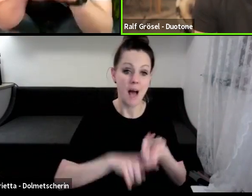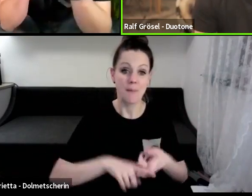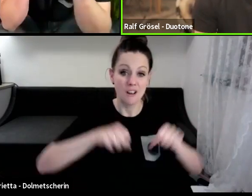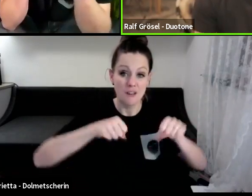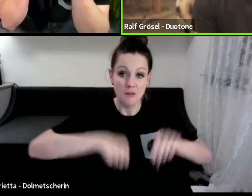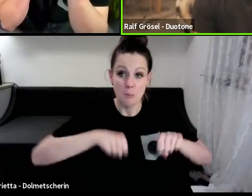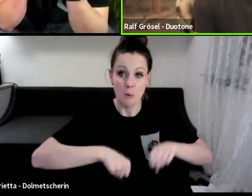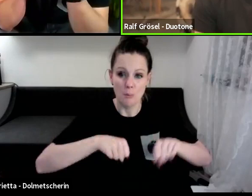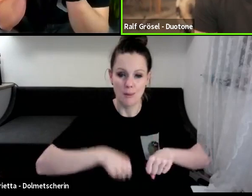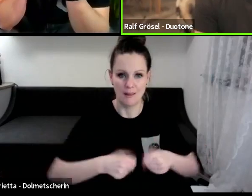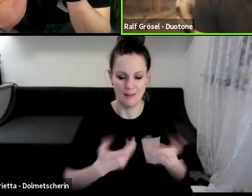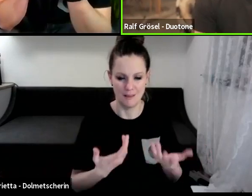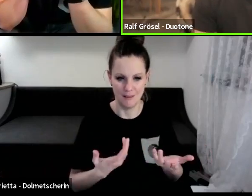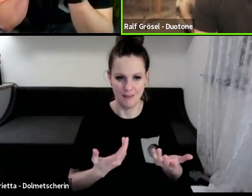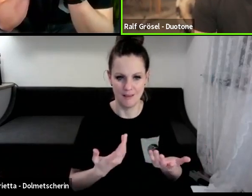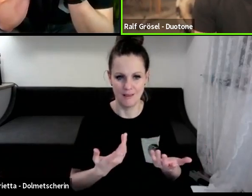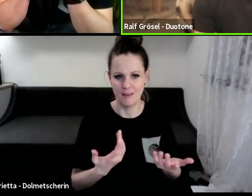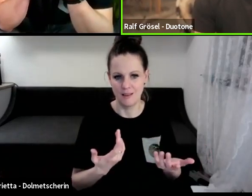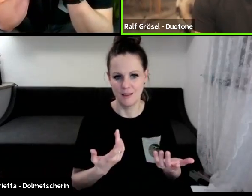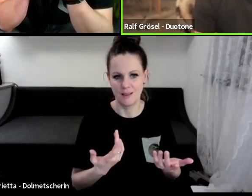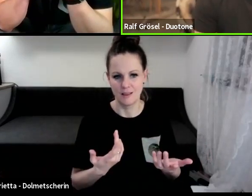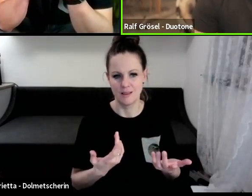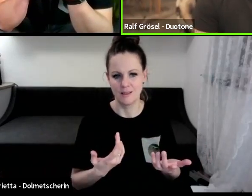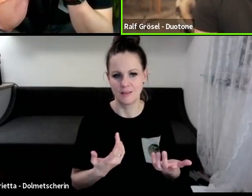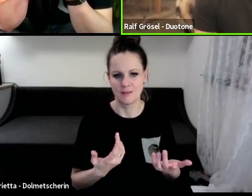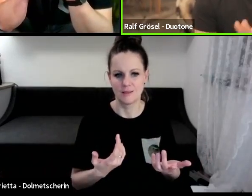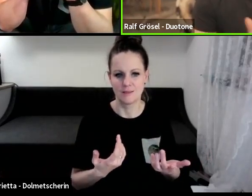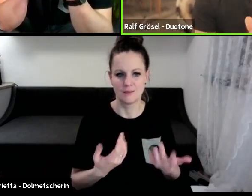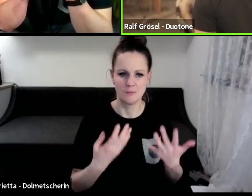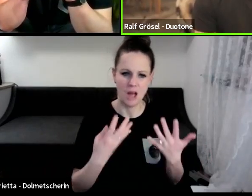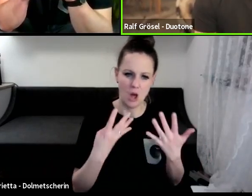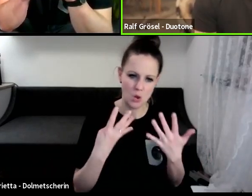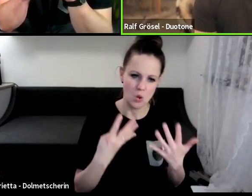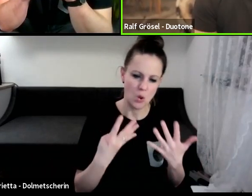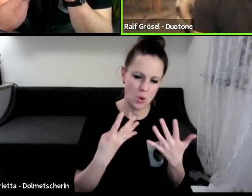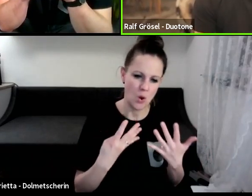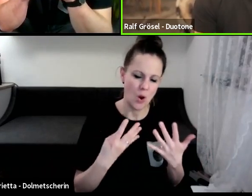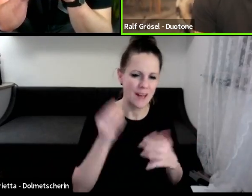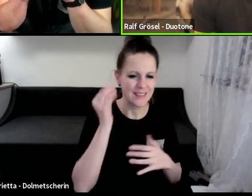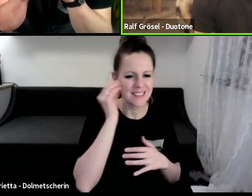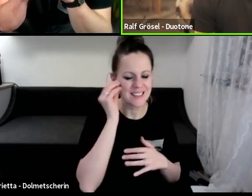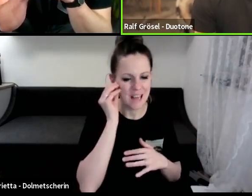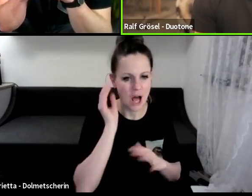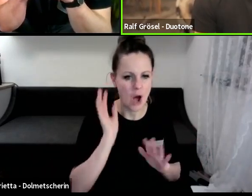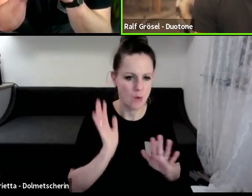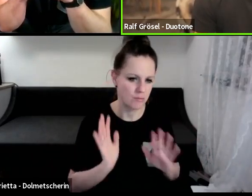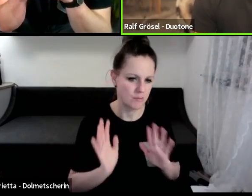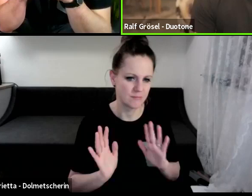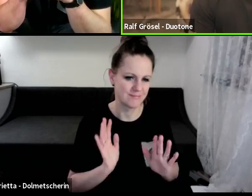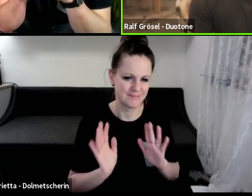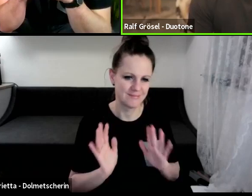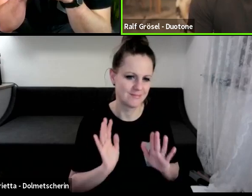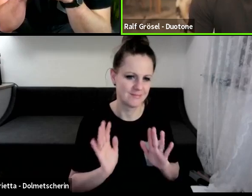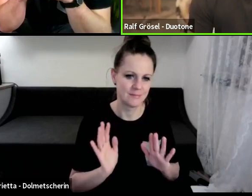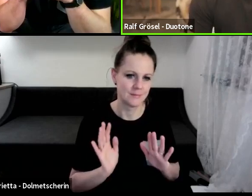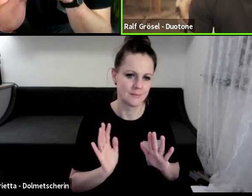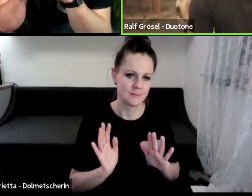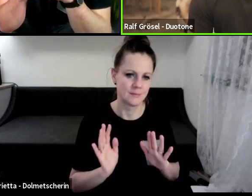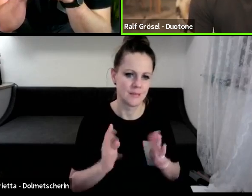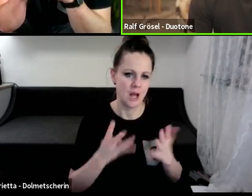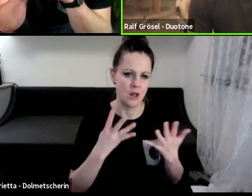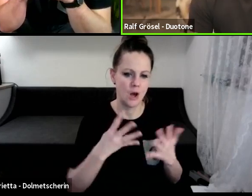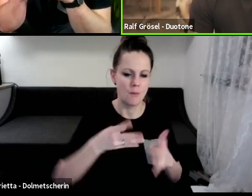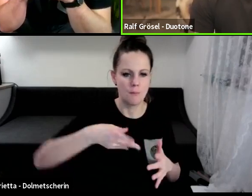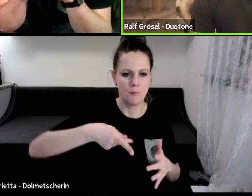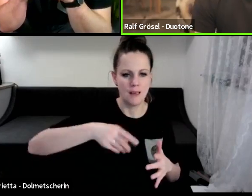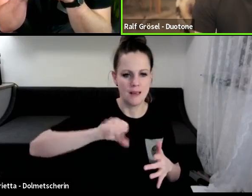irgendwann eine normale Pumpe, glaube ich, macht auch bei 9, würde ich jetzt mich mal so drauf, festlegen wollen, ich glaube bei 9 PSI